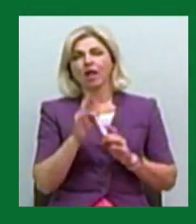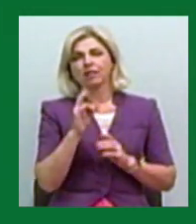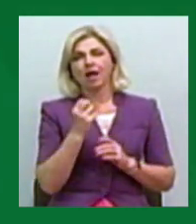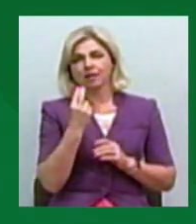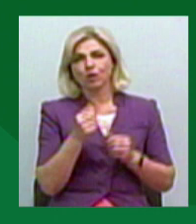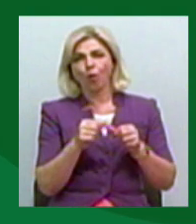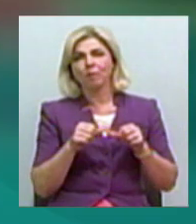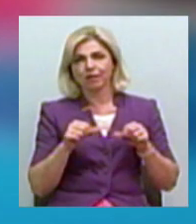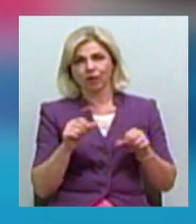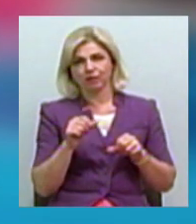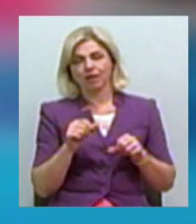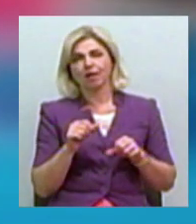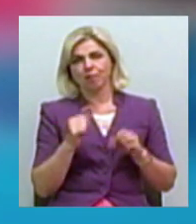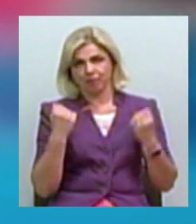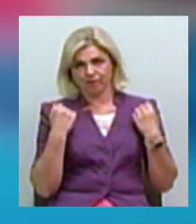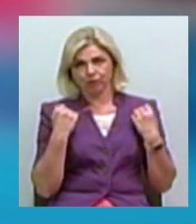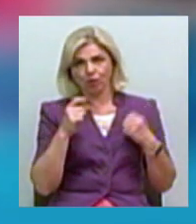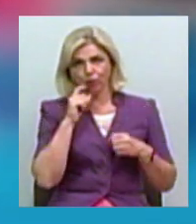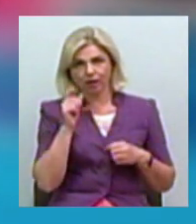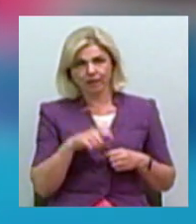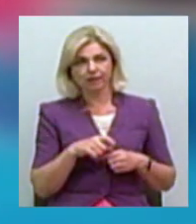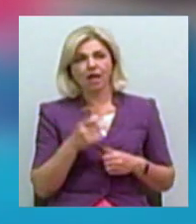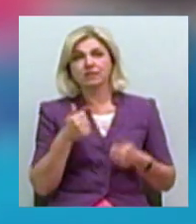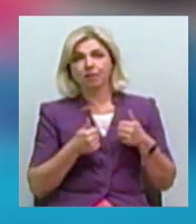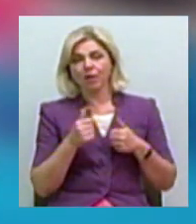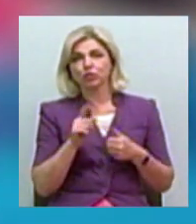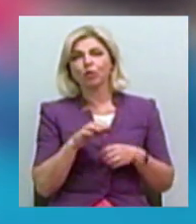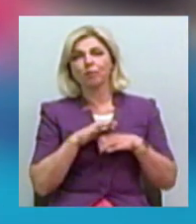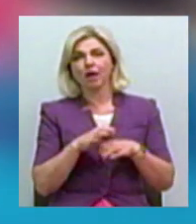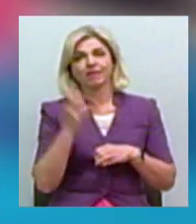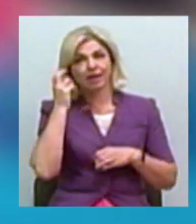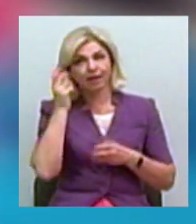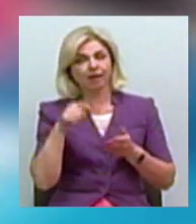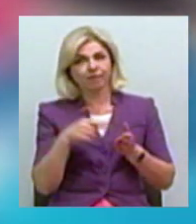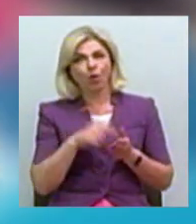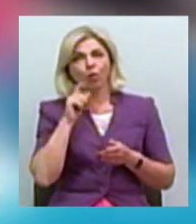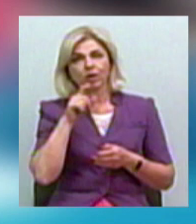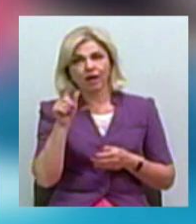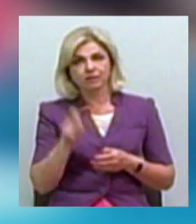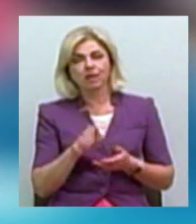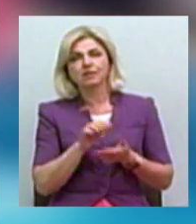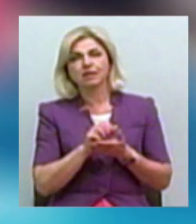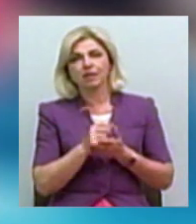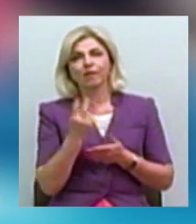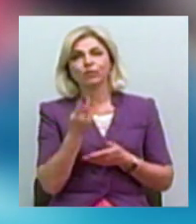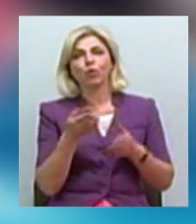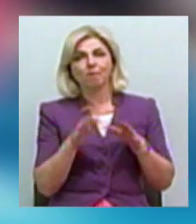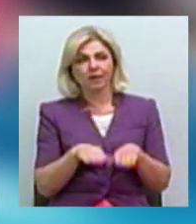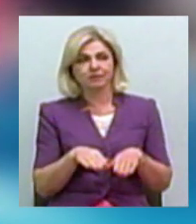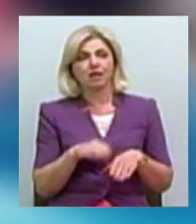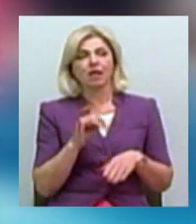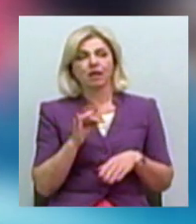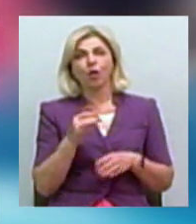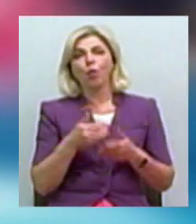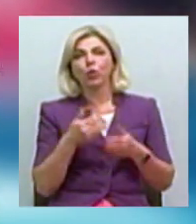Фейсбуці. На змаганнях, що тривають у Києві, українець посів друге місце у індивідуальній дисципліні на метровому трампліні. Від